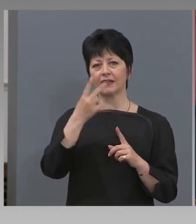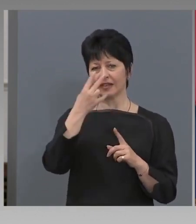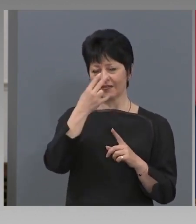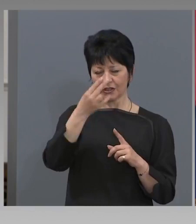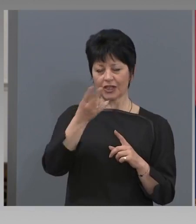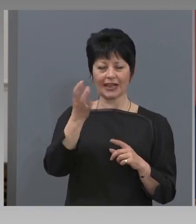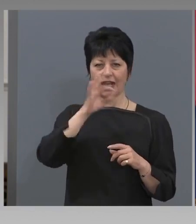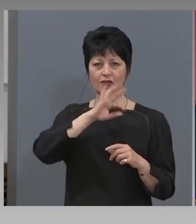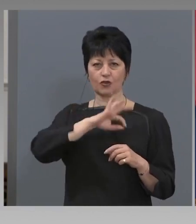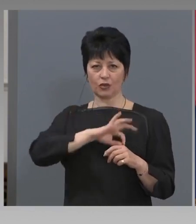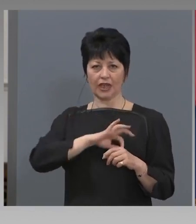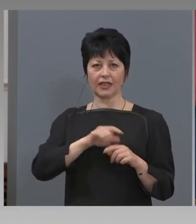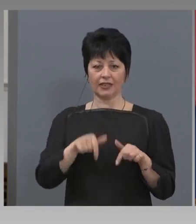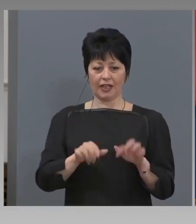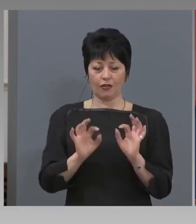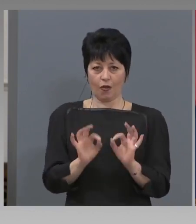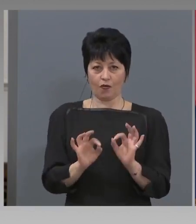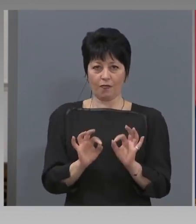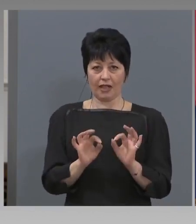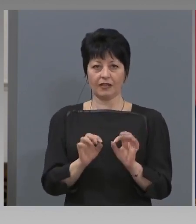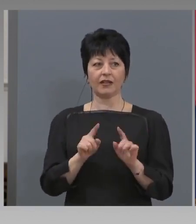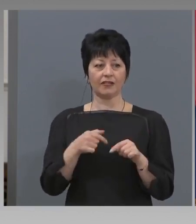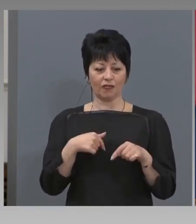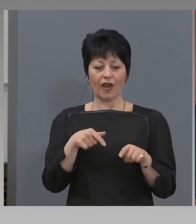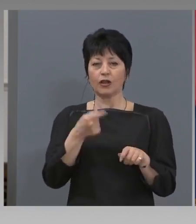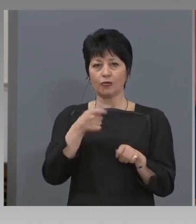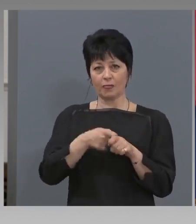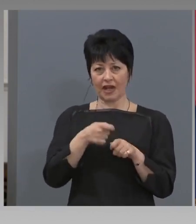направили, го правят и в другите държави.